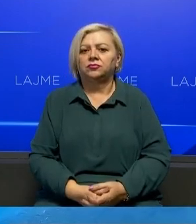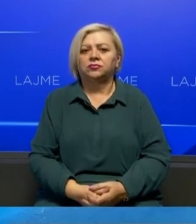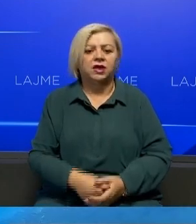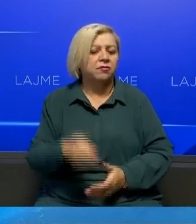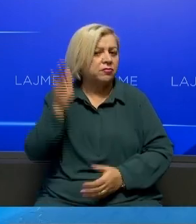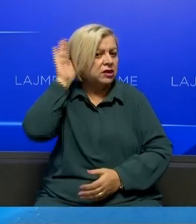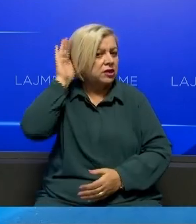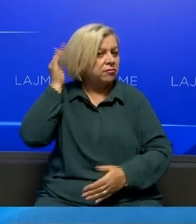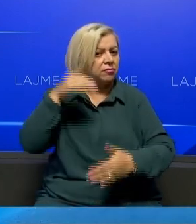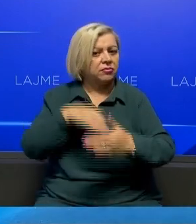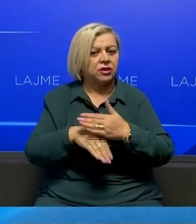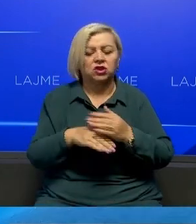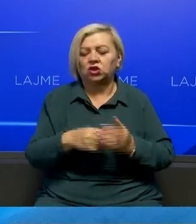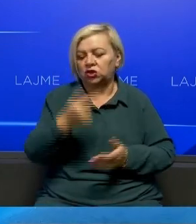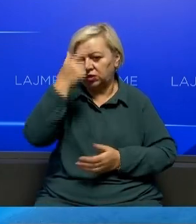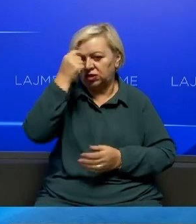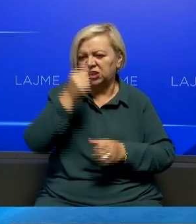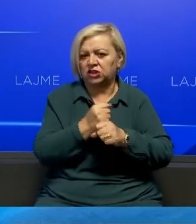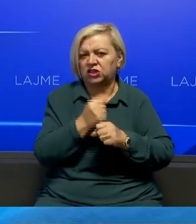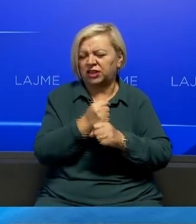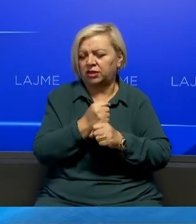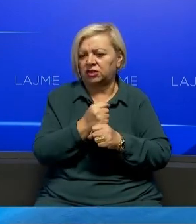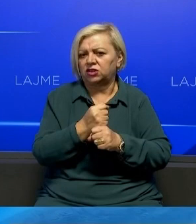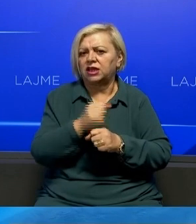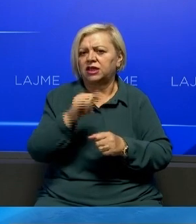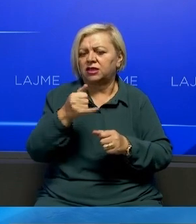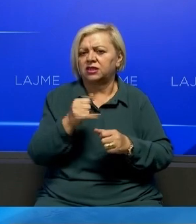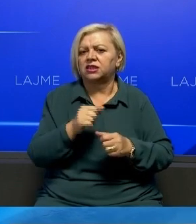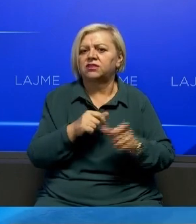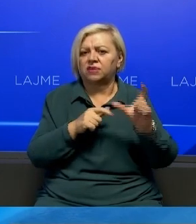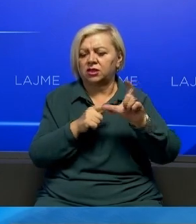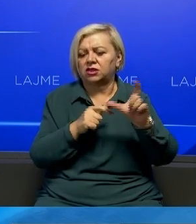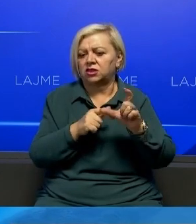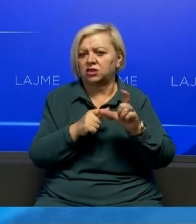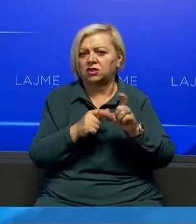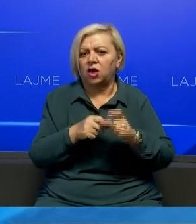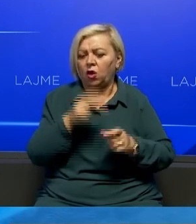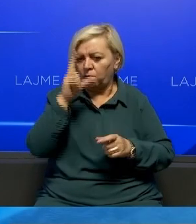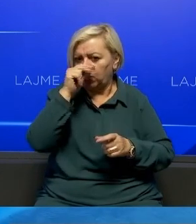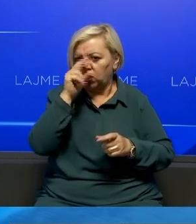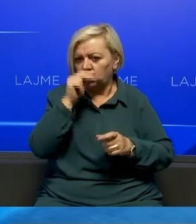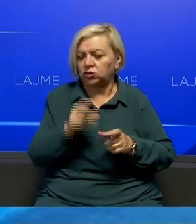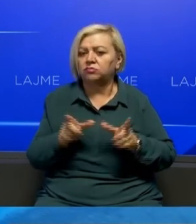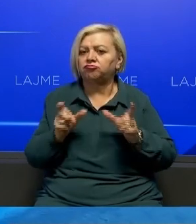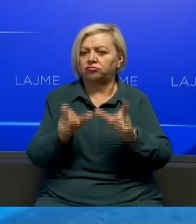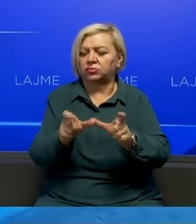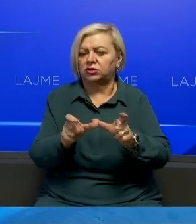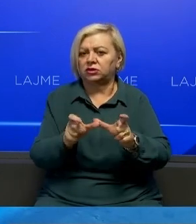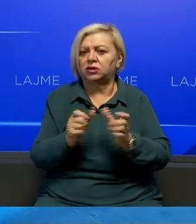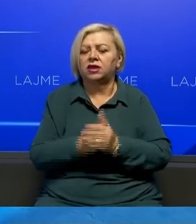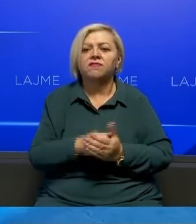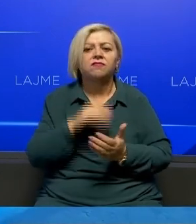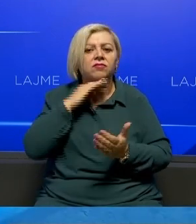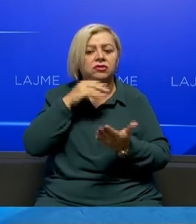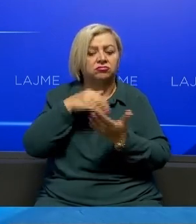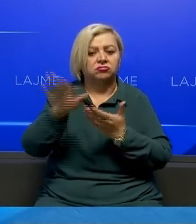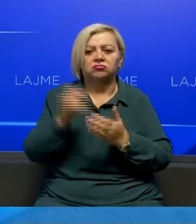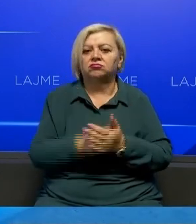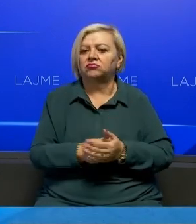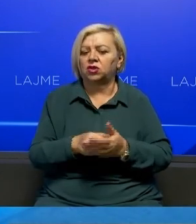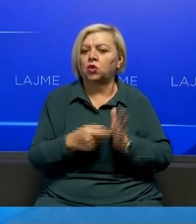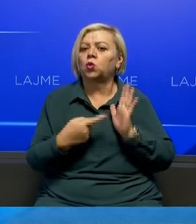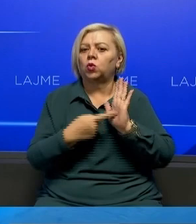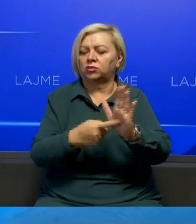Ministrë i Brënqëm Gjelal Sveçla ka për të ditur se shtimi forcave policore në veri të vendit është në kuadrë të zbatimit të